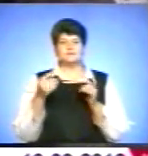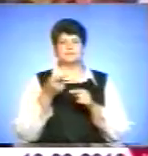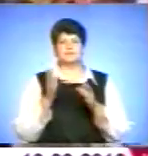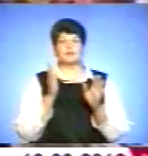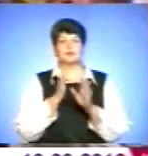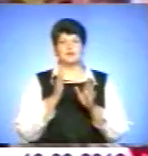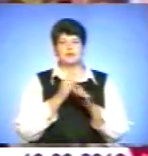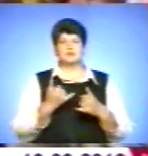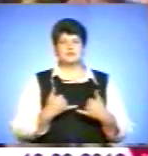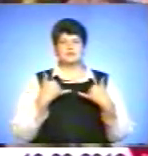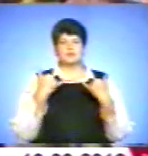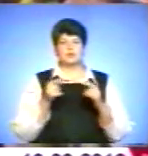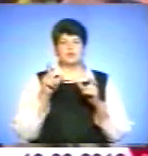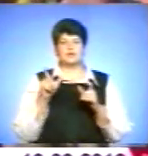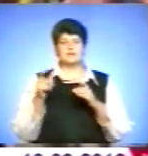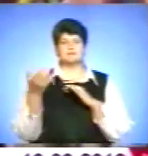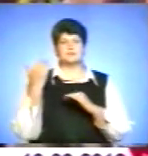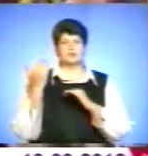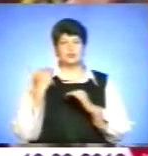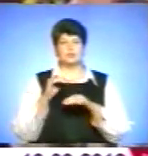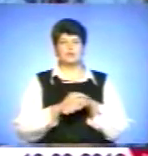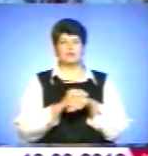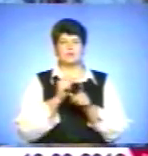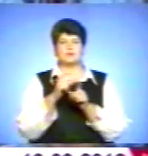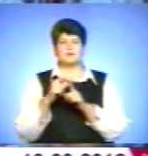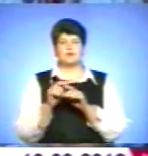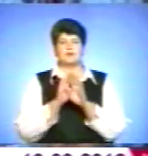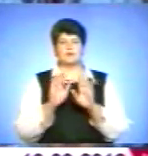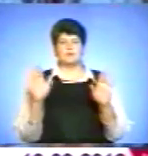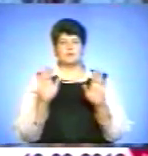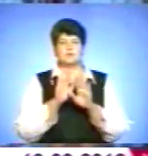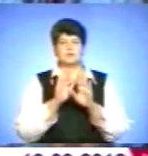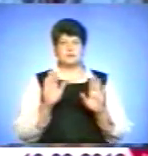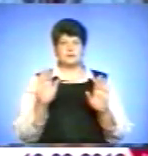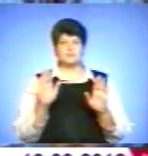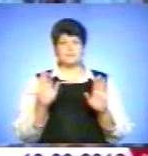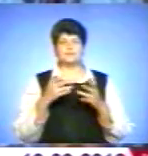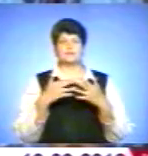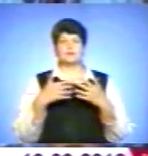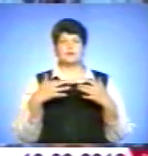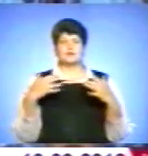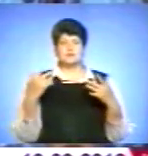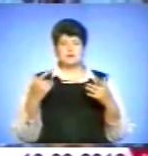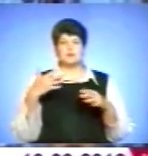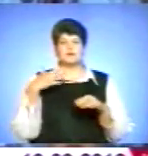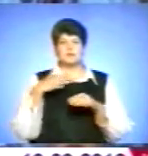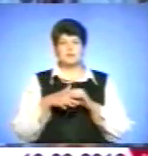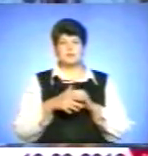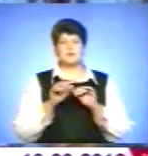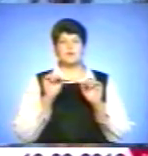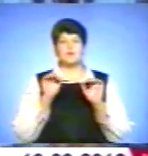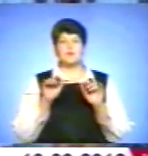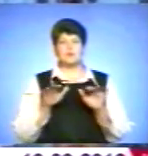людей з минулого молитвою, добрим словом і піснею. Всяка, так мовити, об'єктивна подія